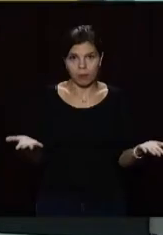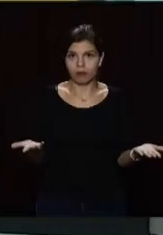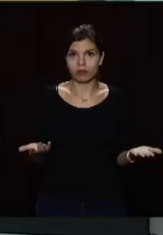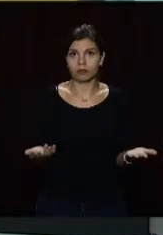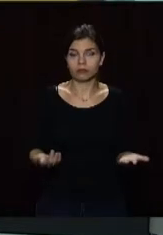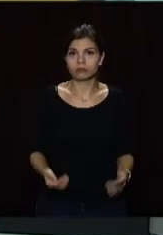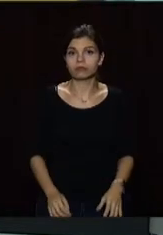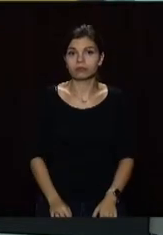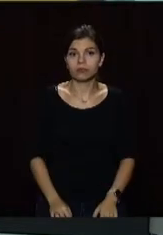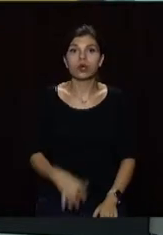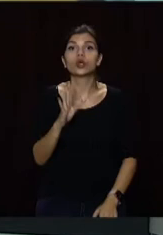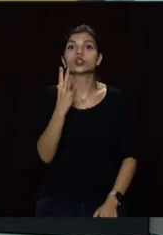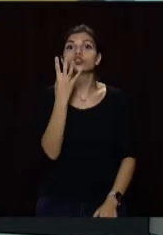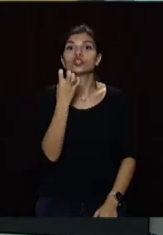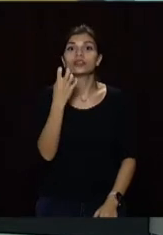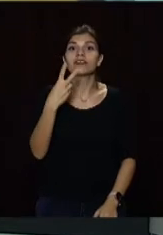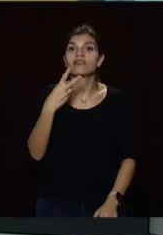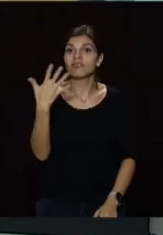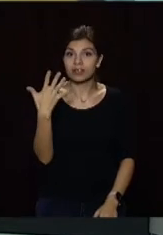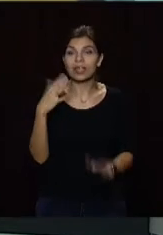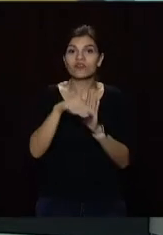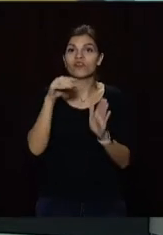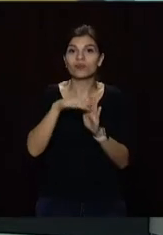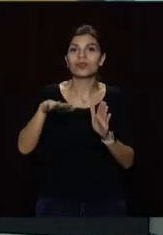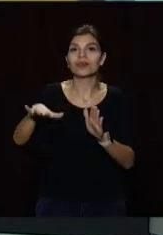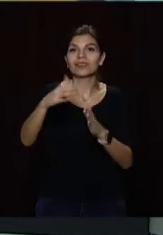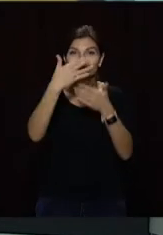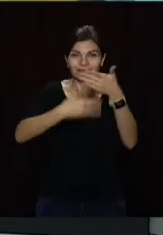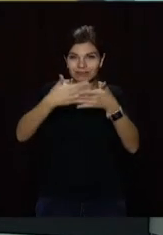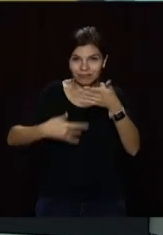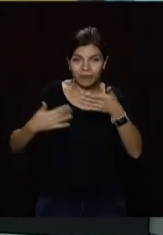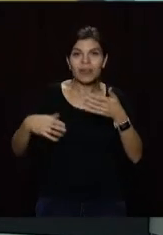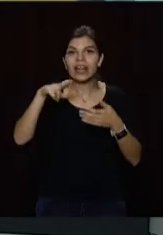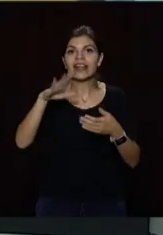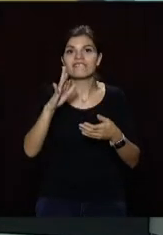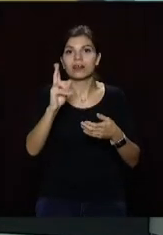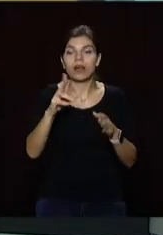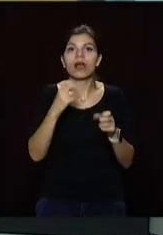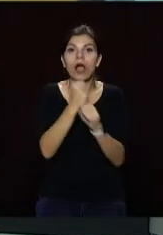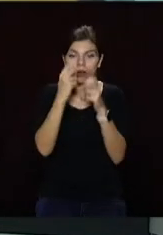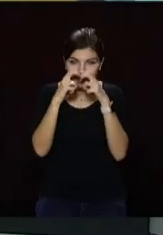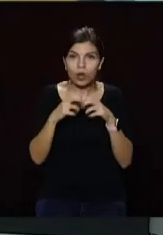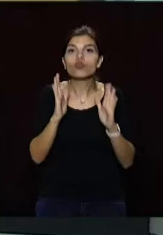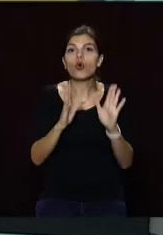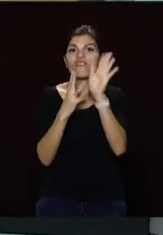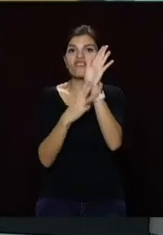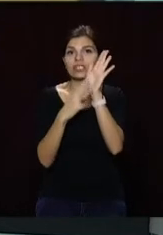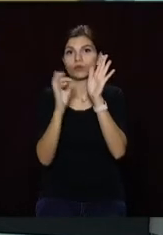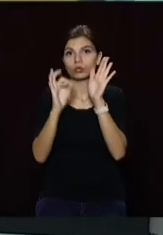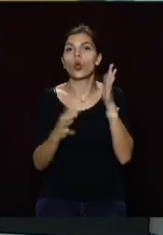З 425 дільничних протоколів Дніпровська ТВК нині опрацювала лише 80.